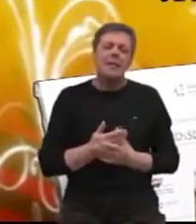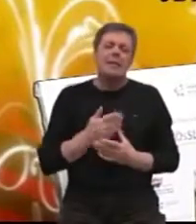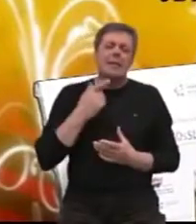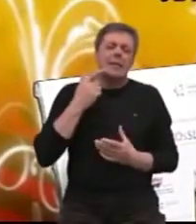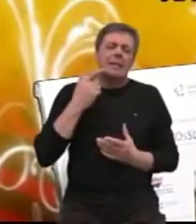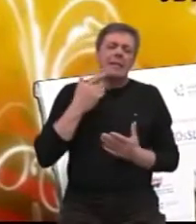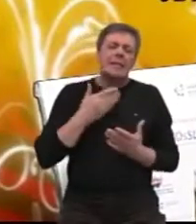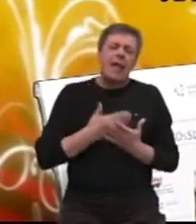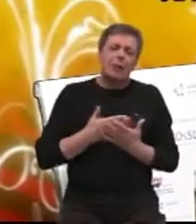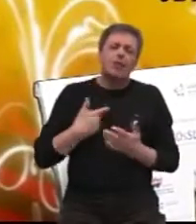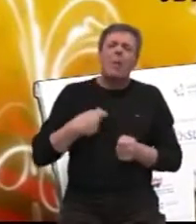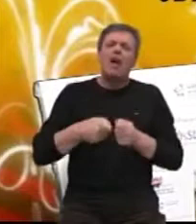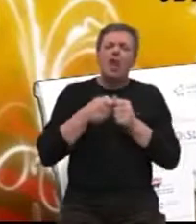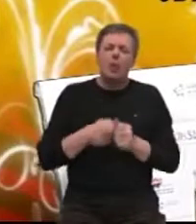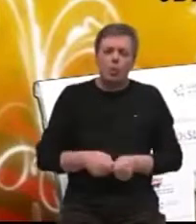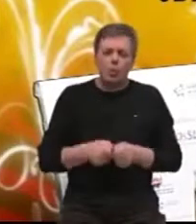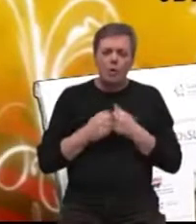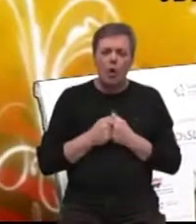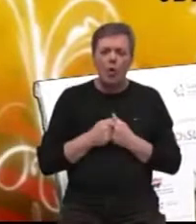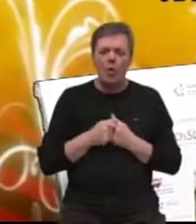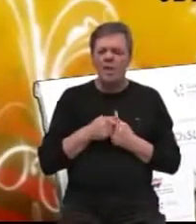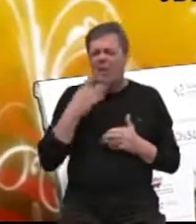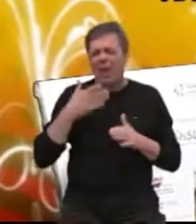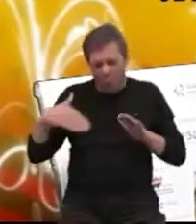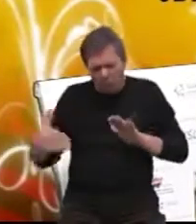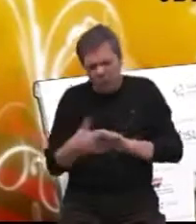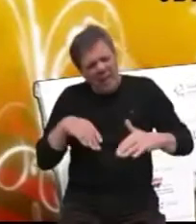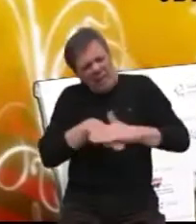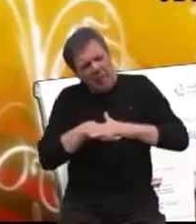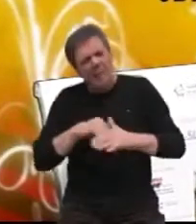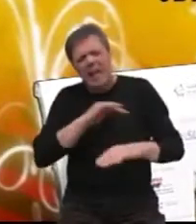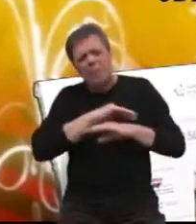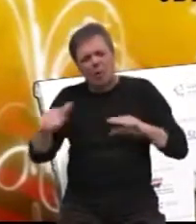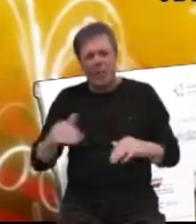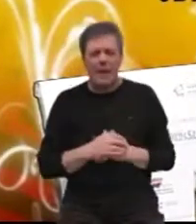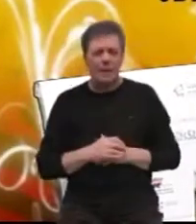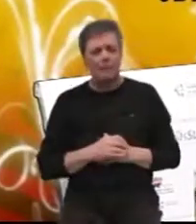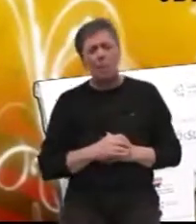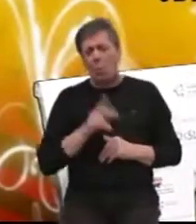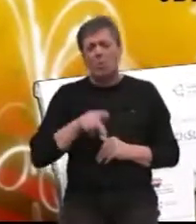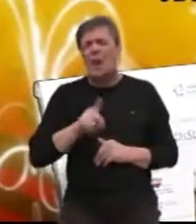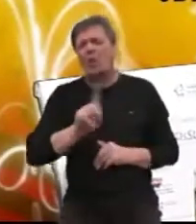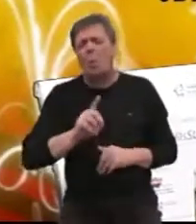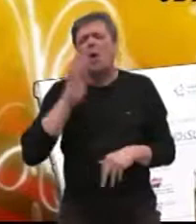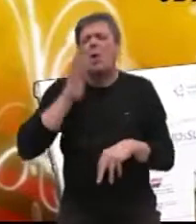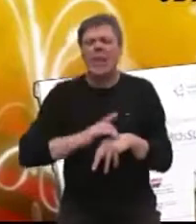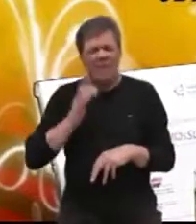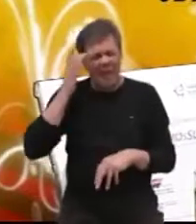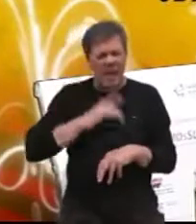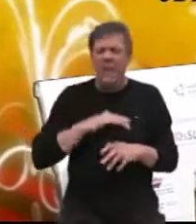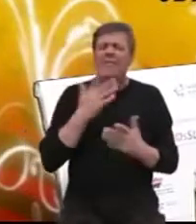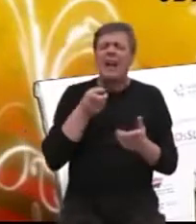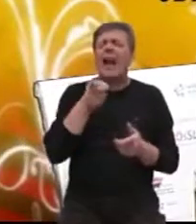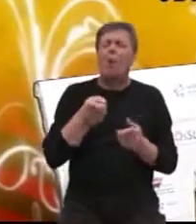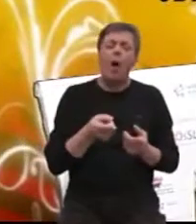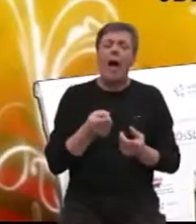zato što je naše društvo gurnulo ispod tepiha. Pa mi se uvijek čini da je delikatna tema, a nije. Svaka tema koja izaziva